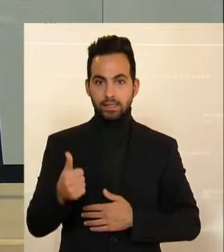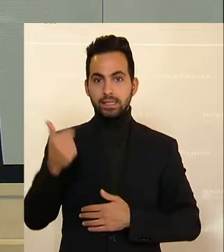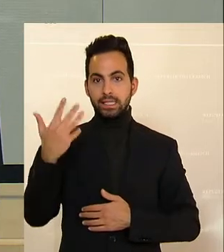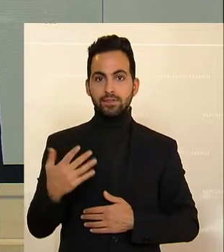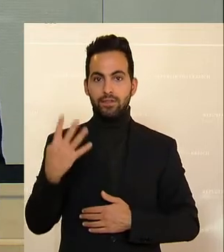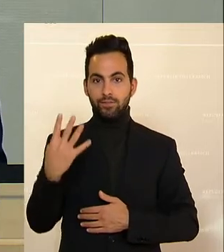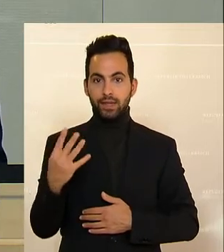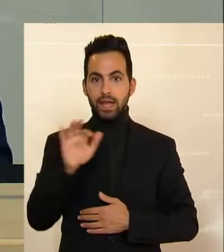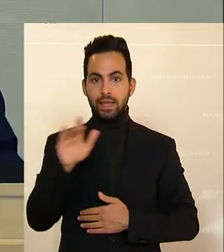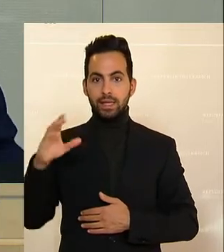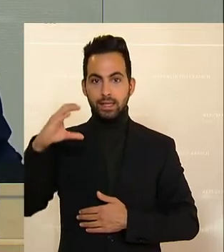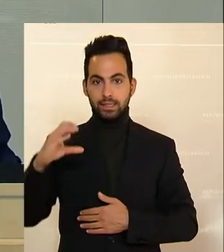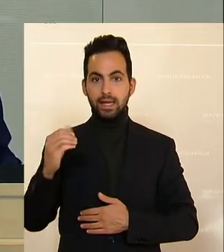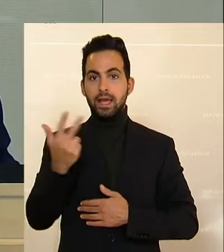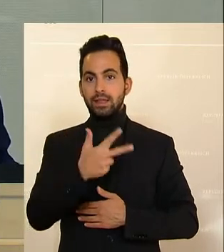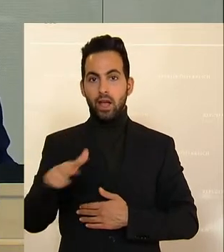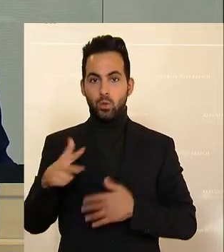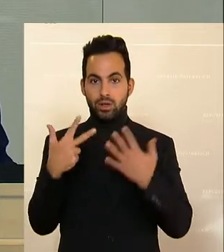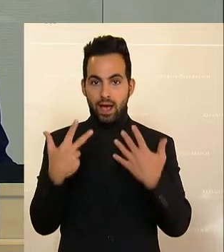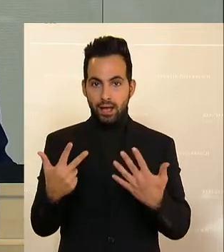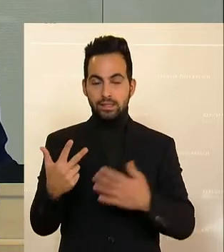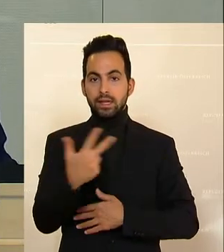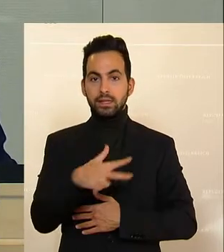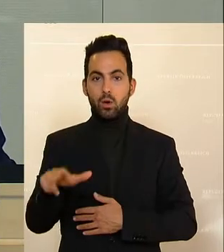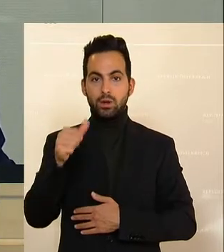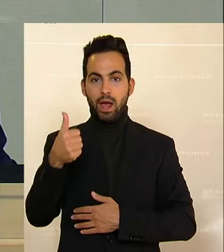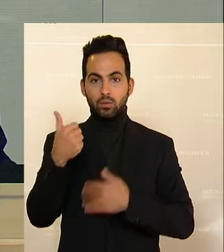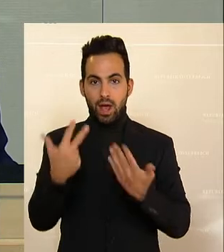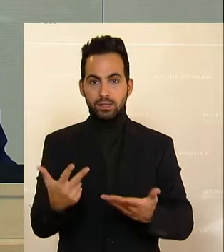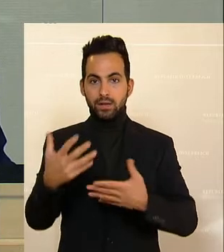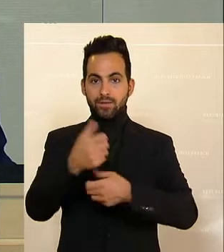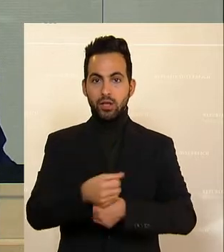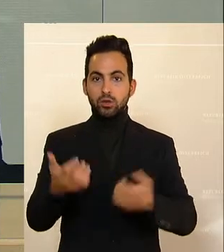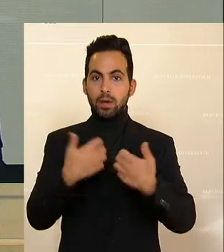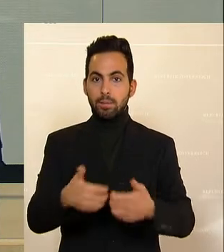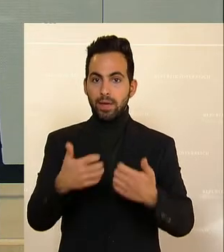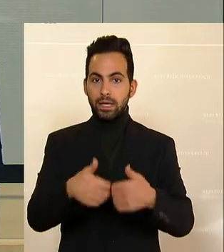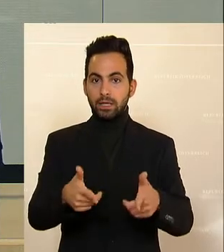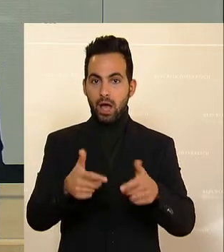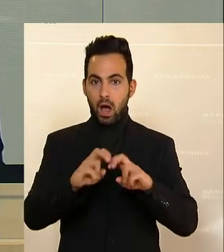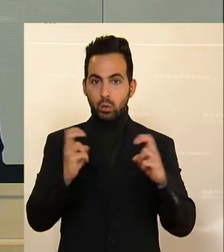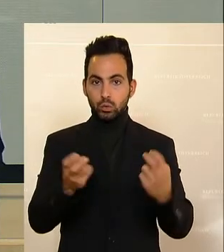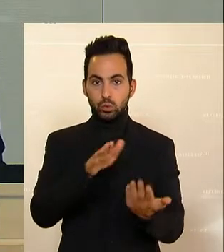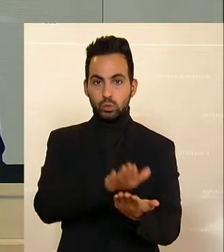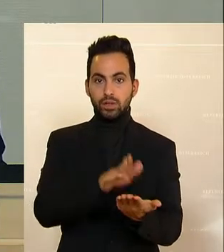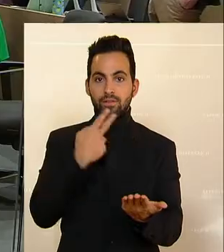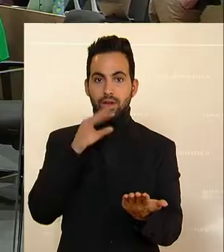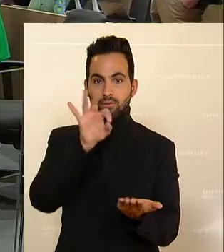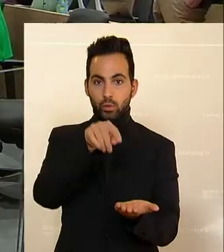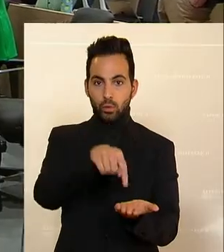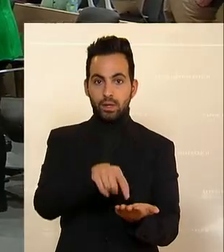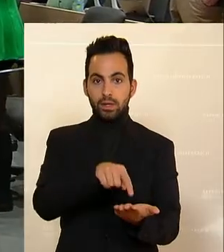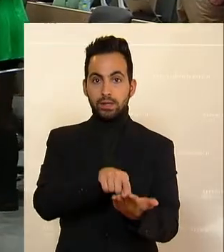Litera C, Ziffer 380 und 381 in der Fassung des Ausschussberichtes. Wer ist dafür?